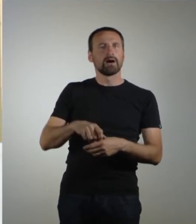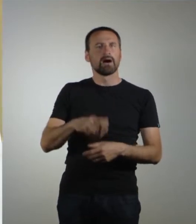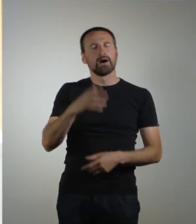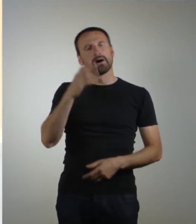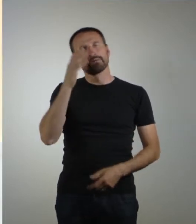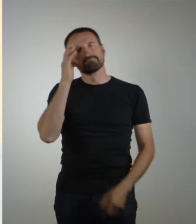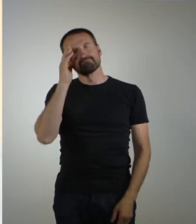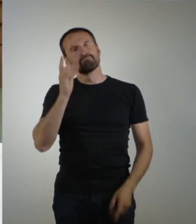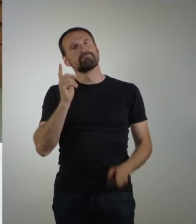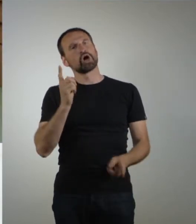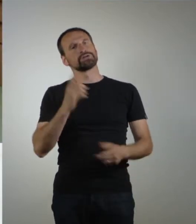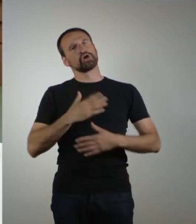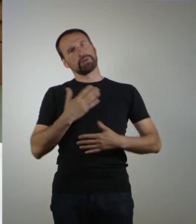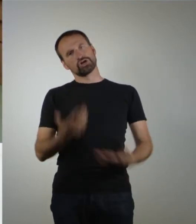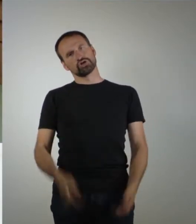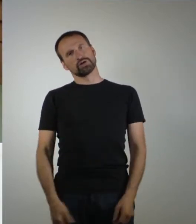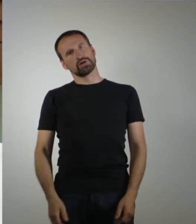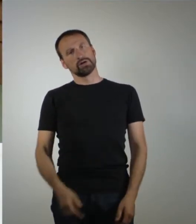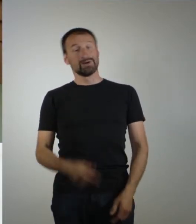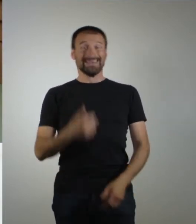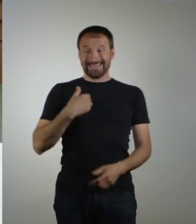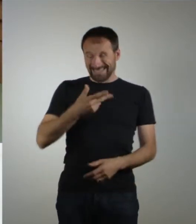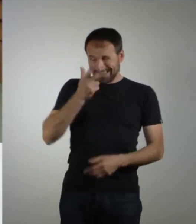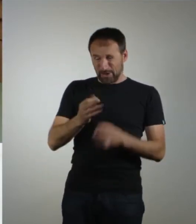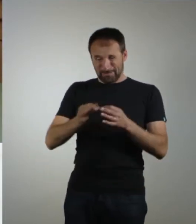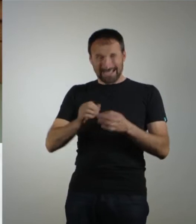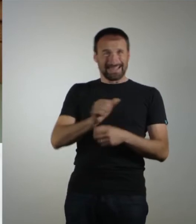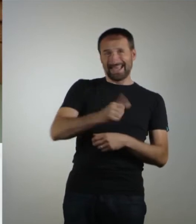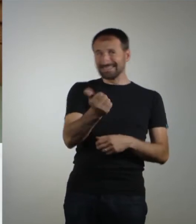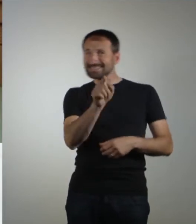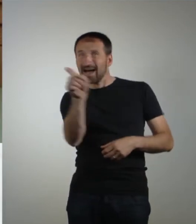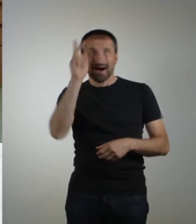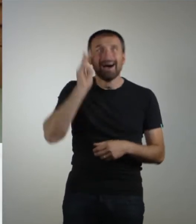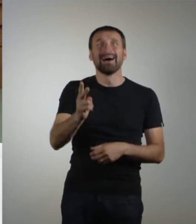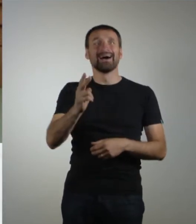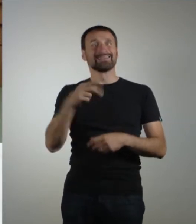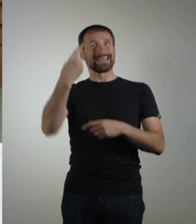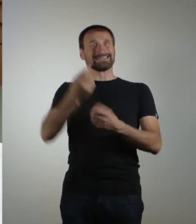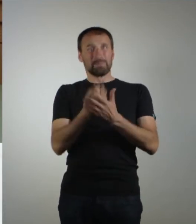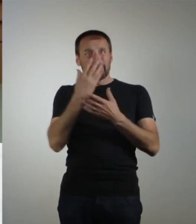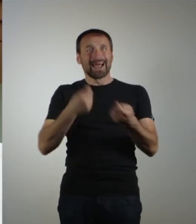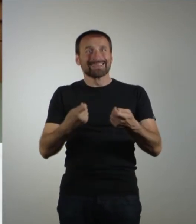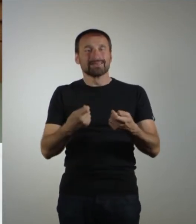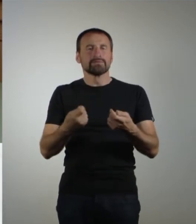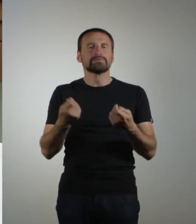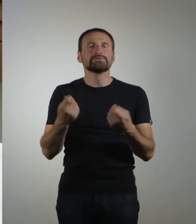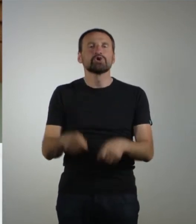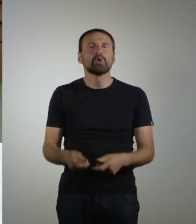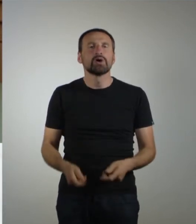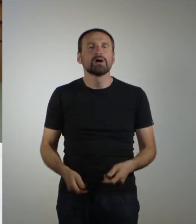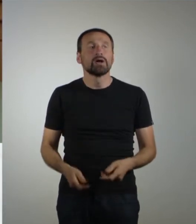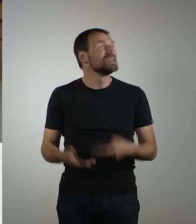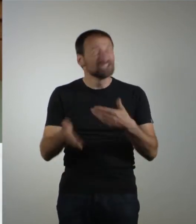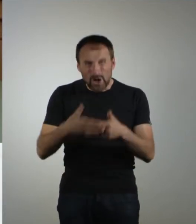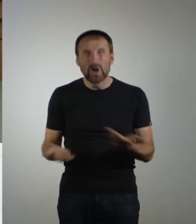böse Überraschung. Als ich nach 300 Metern auf der rechten Seite diesen Blumenladen entdeckt hatte, war der zu. Der hatte einfach